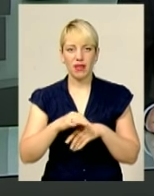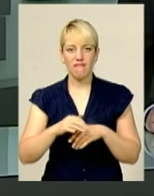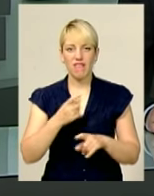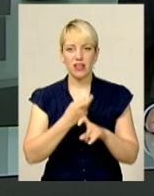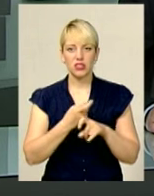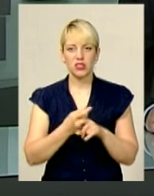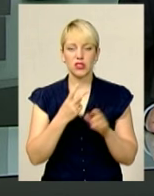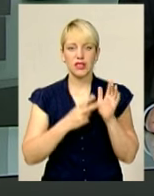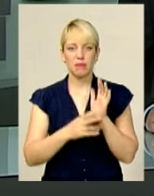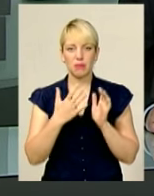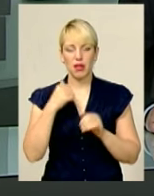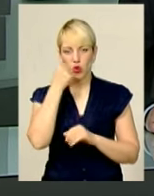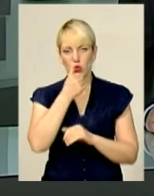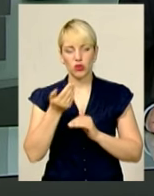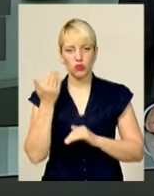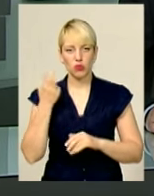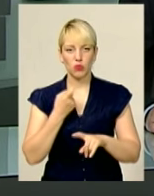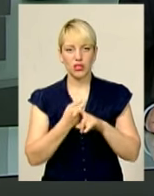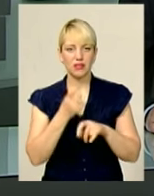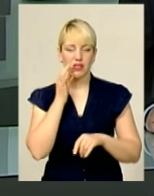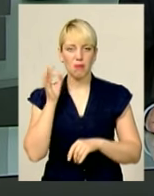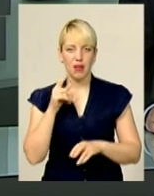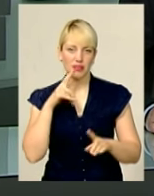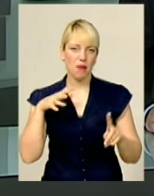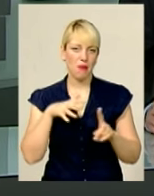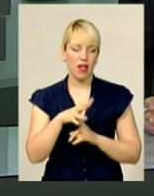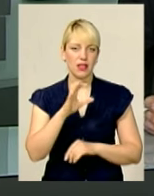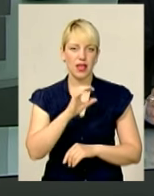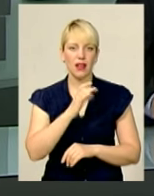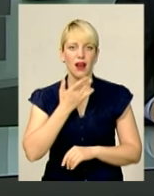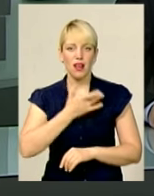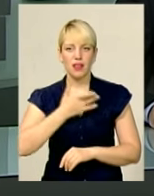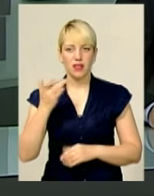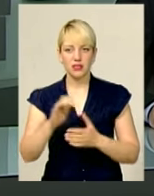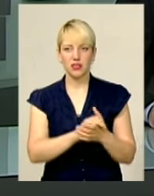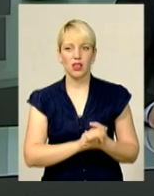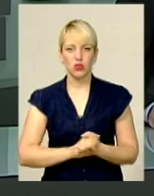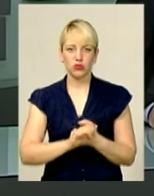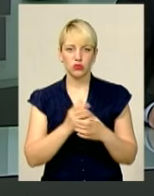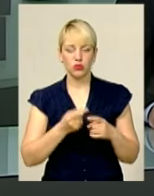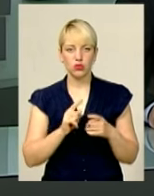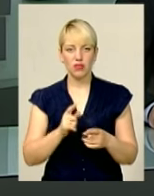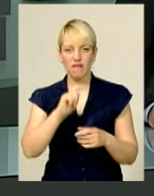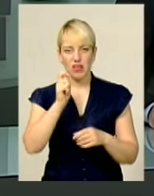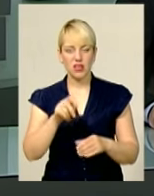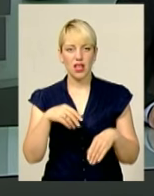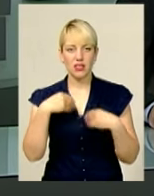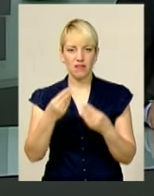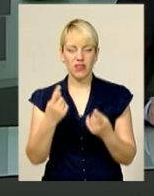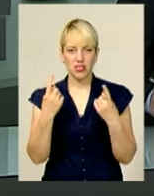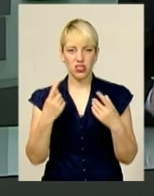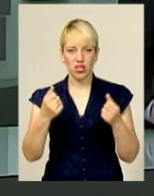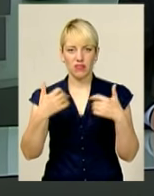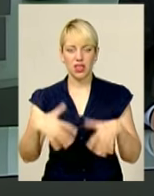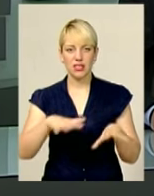75 років тому, гітлерівська Німеччина напала на Радянський Союз. Війна завдала Україні значних втрат і забрала життя